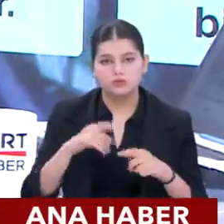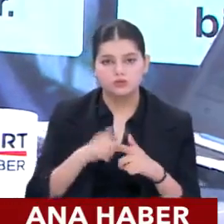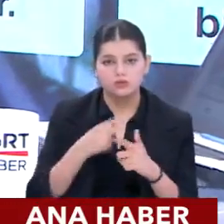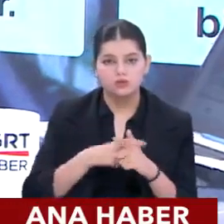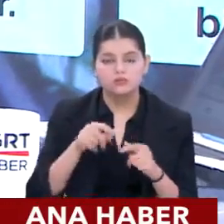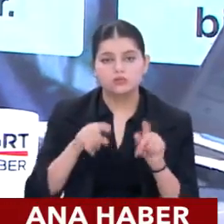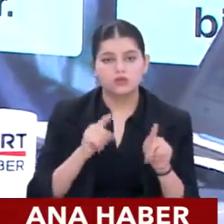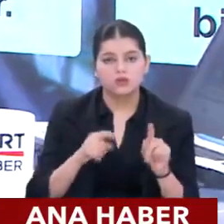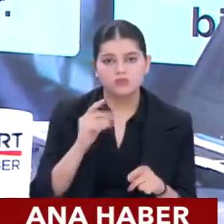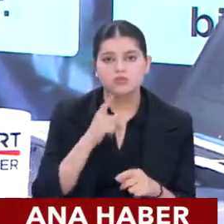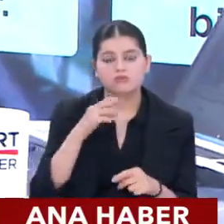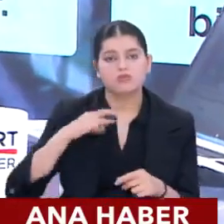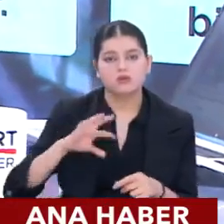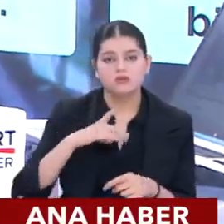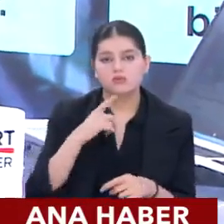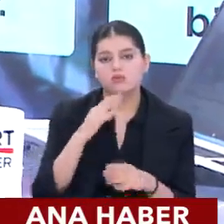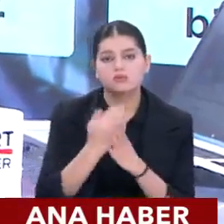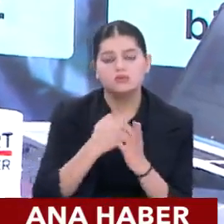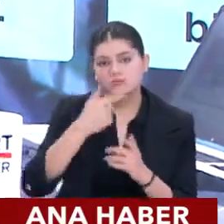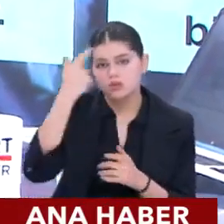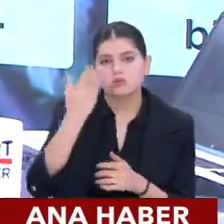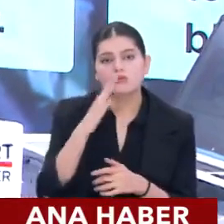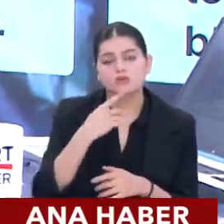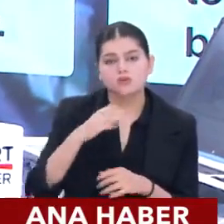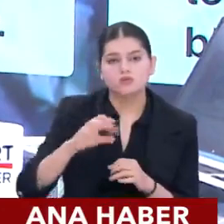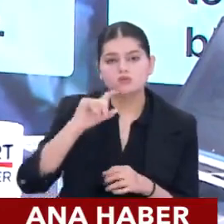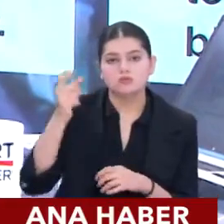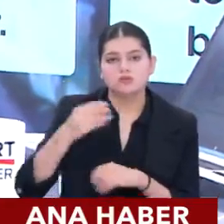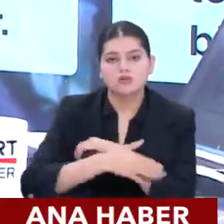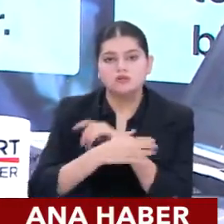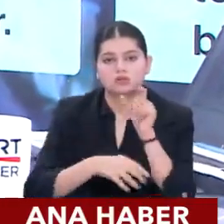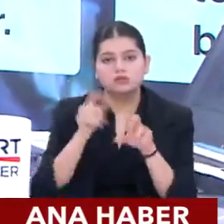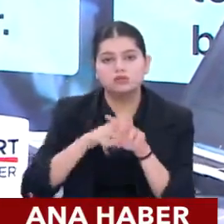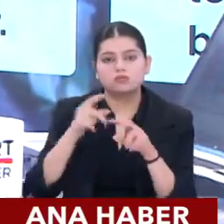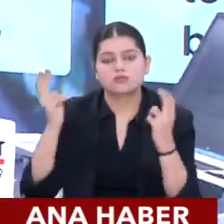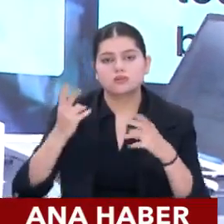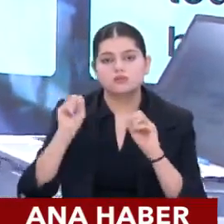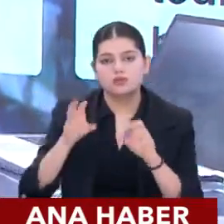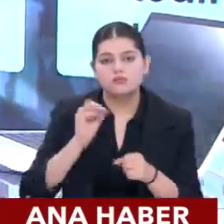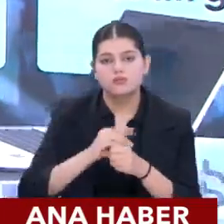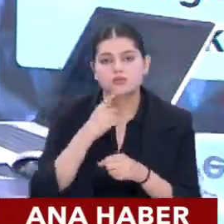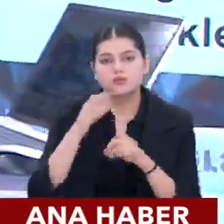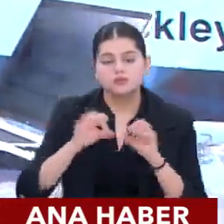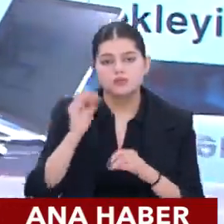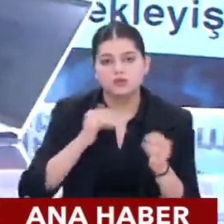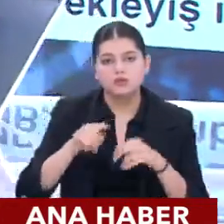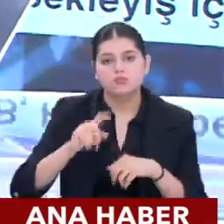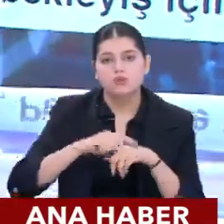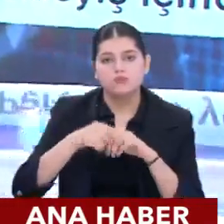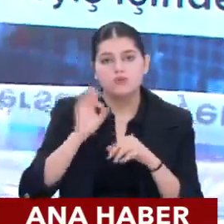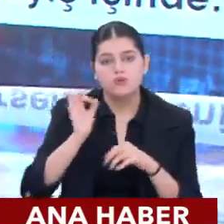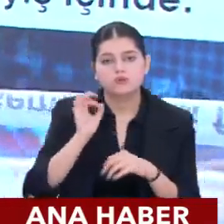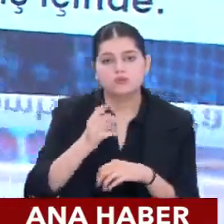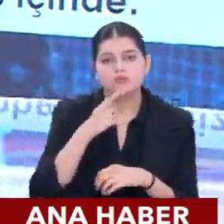kiracıların bunu takip etmesinde fayda var. Henüz detayları belli olmadı ama Cumhurbaşkanı Yardımcısı Cevdet Dilmaz mesajını verdi. Şimdi gelelim bu